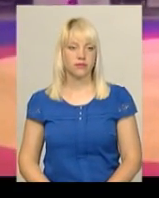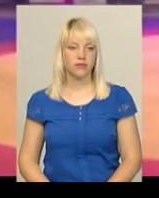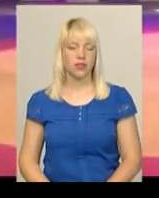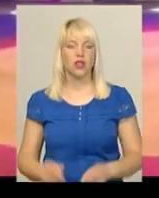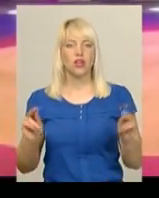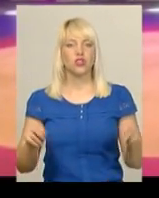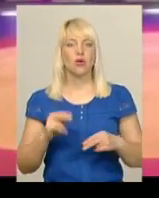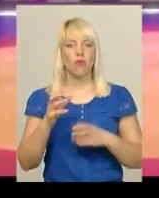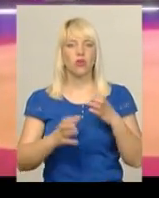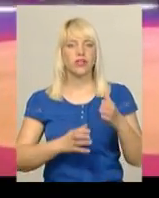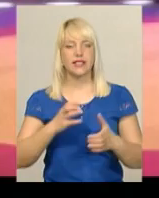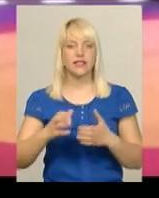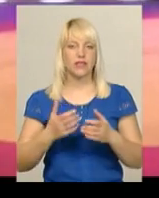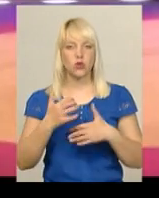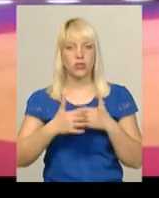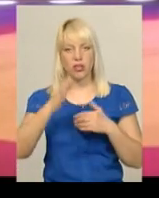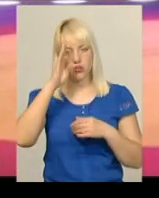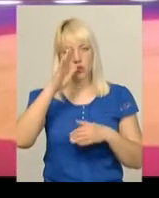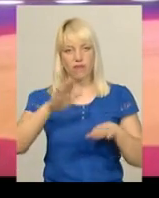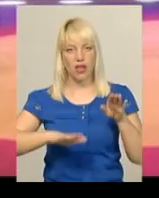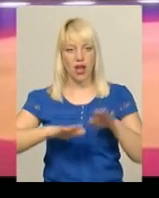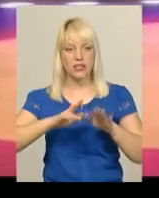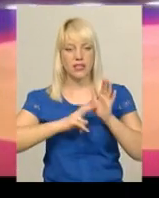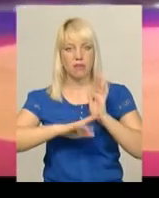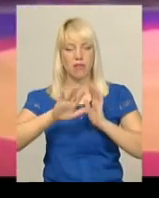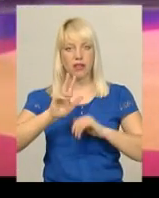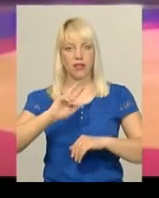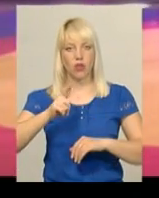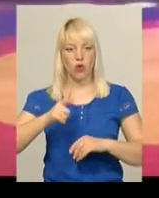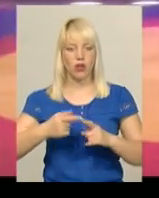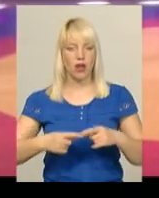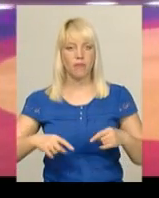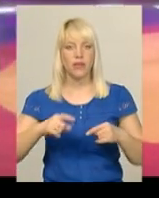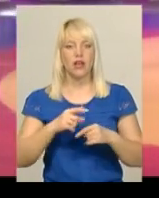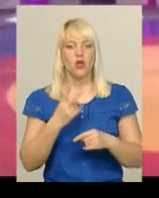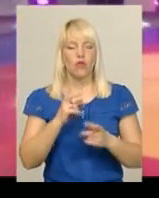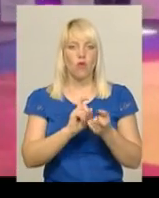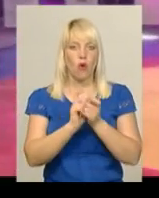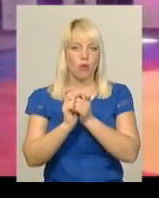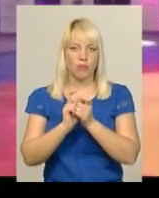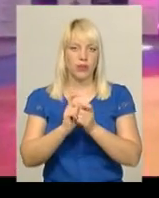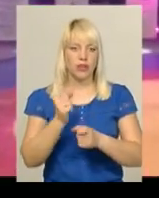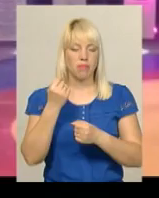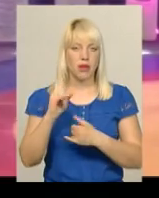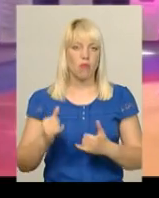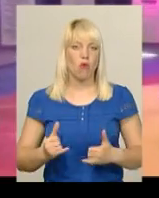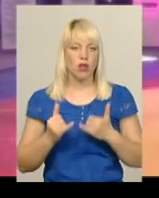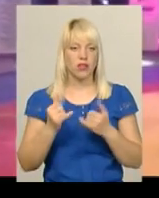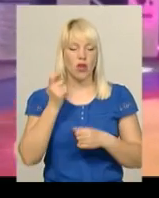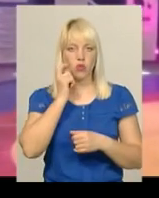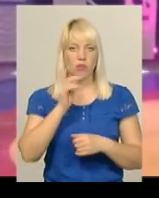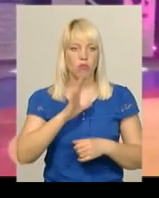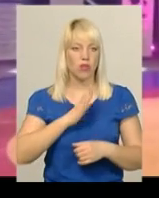Чемпіон світу з хортингу серед чоловіків у вазі 75 кілограмів у розділі двобій Олександр Горшечник каже, перемога для українців була